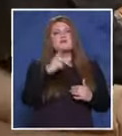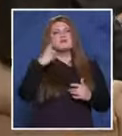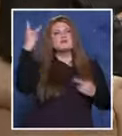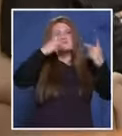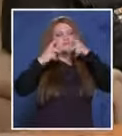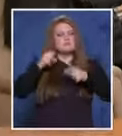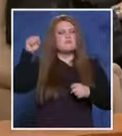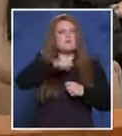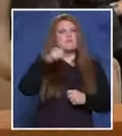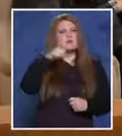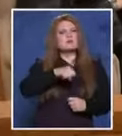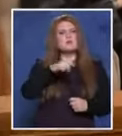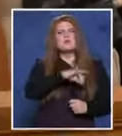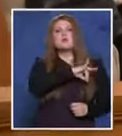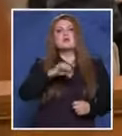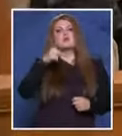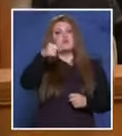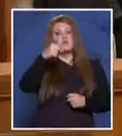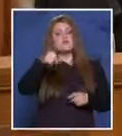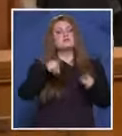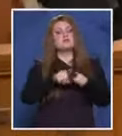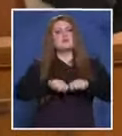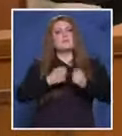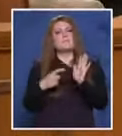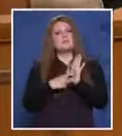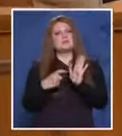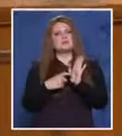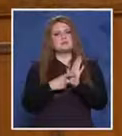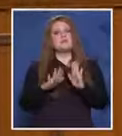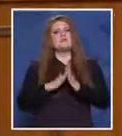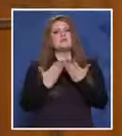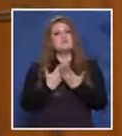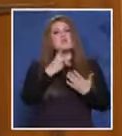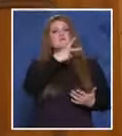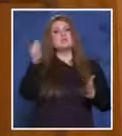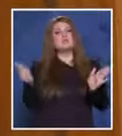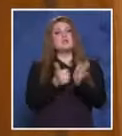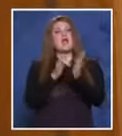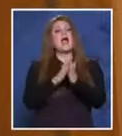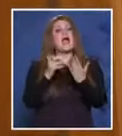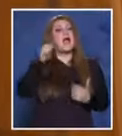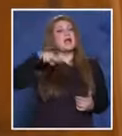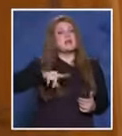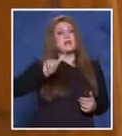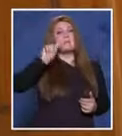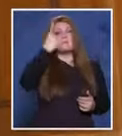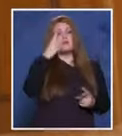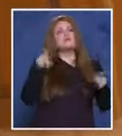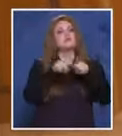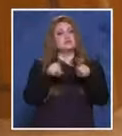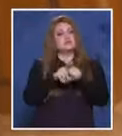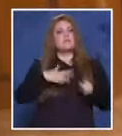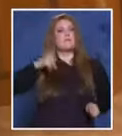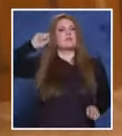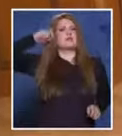саморазправа с пострадалия, което съставлява престъпление от общ характер, по смисъл на член 216, а ли не е първа от наказателния колик, за което се носи